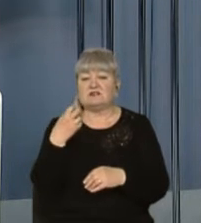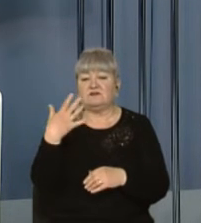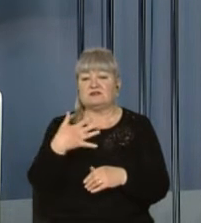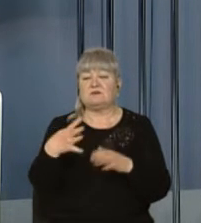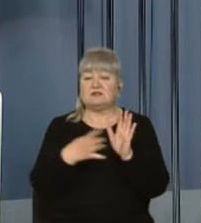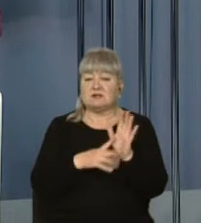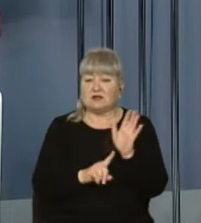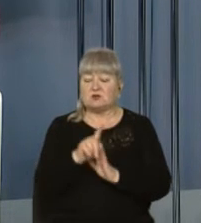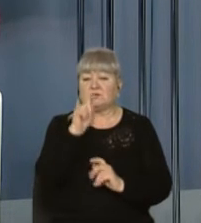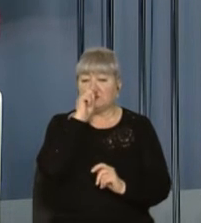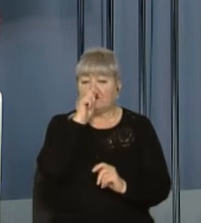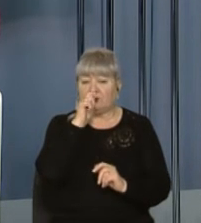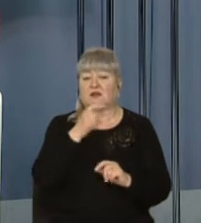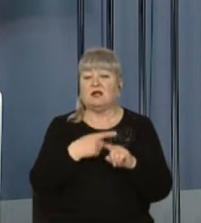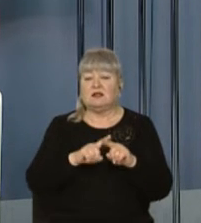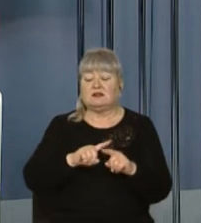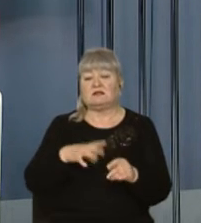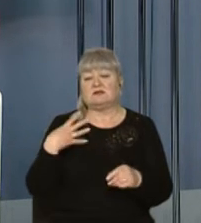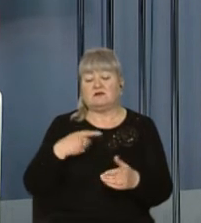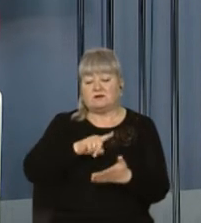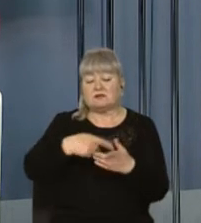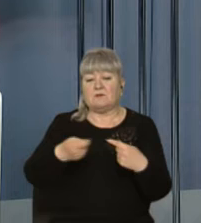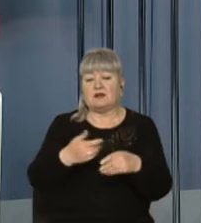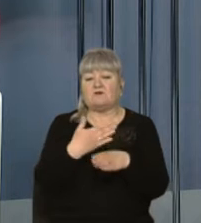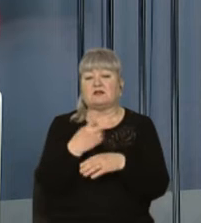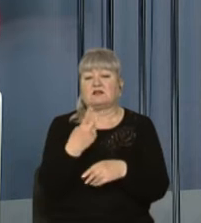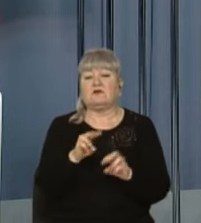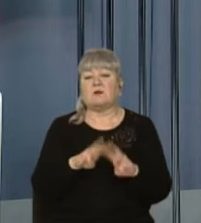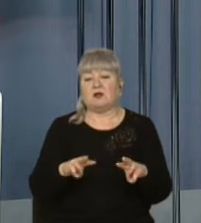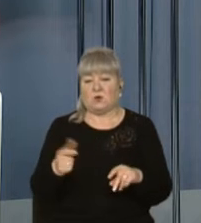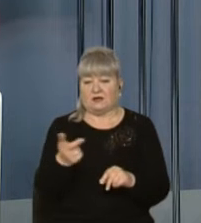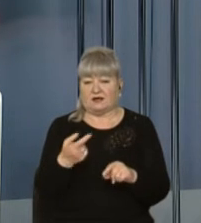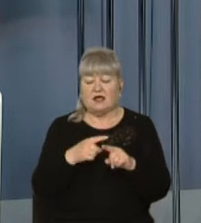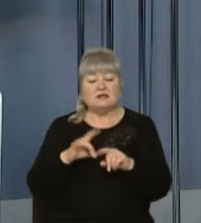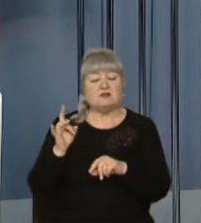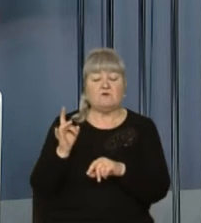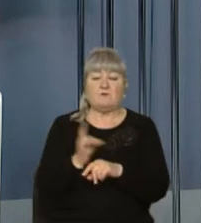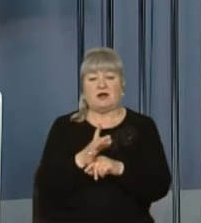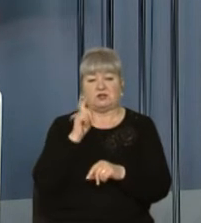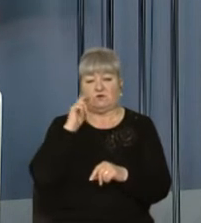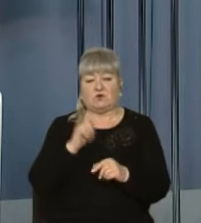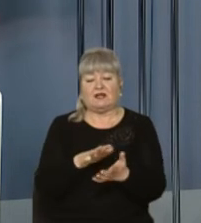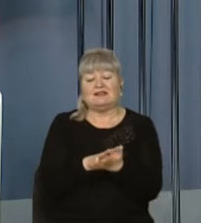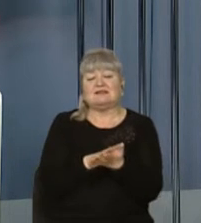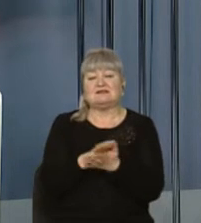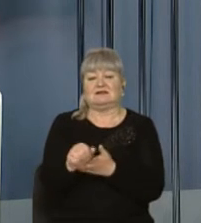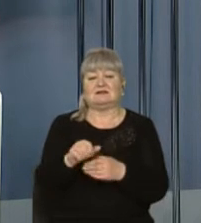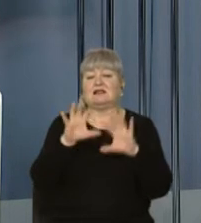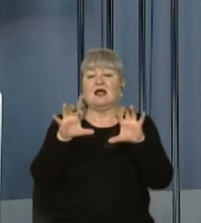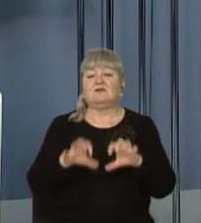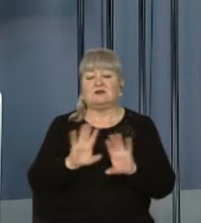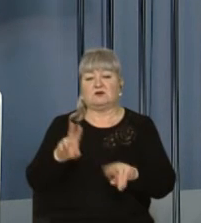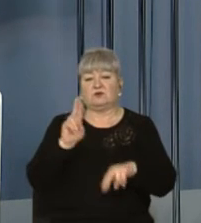розпочали у квітні. На це львівська мерія виділила понад 2 мільйони гривень. Це вперше в Україні знесли незаконно збудовану